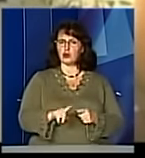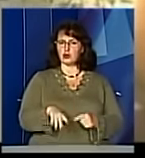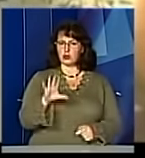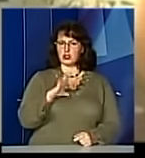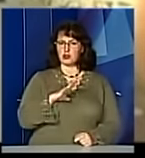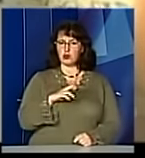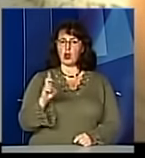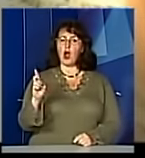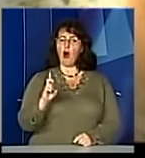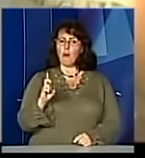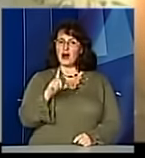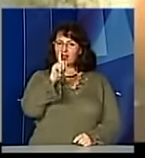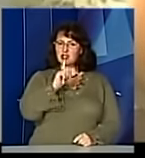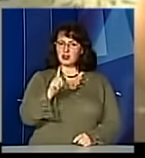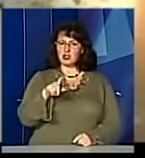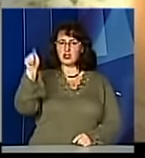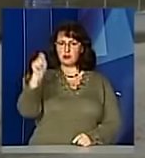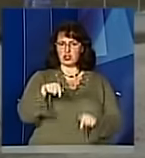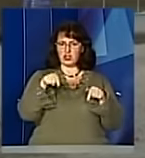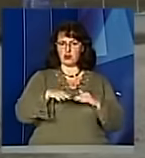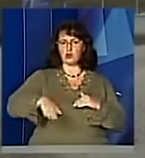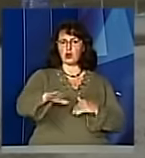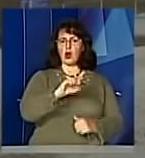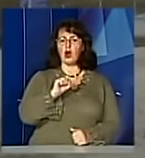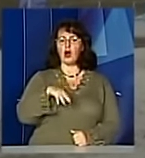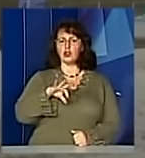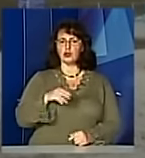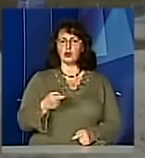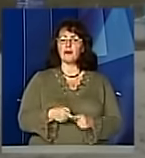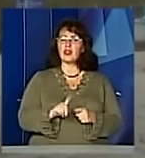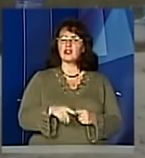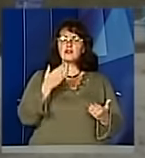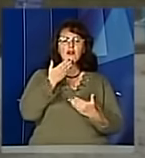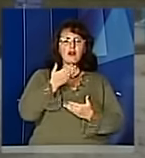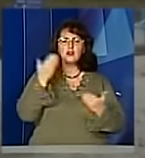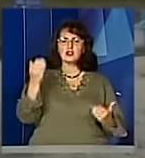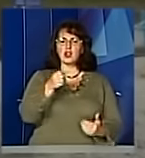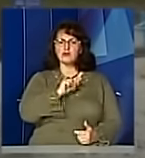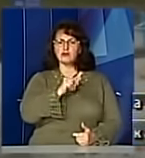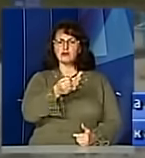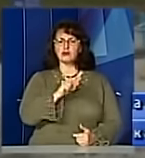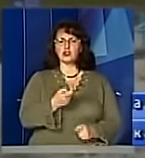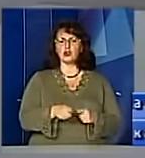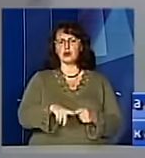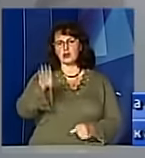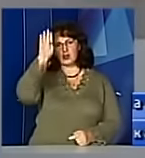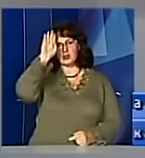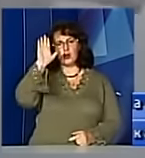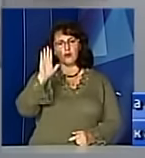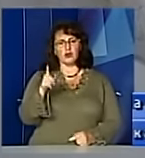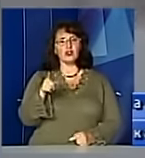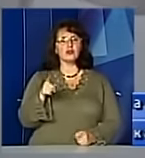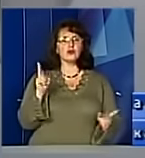В березні приїхав сюди, в зону АТО. Це останнє інтерв'ю Володимира. З ним наша знімальна група зустрілася